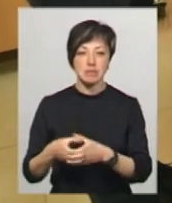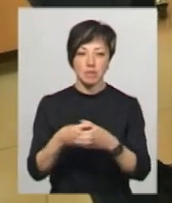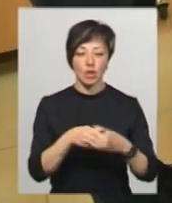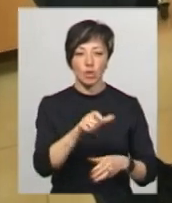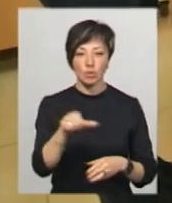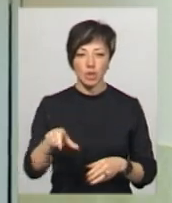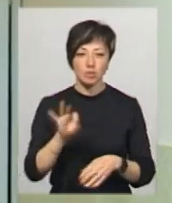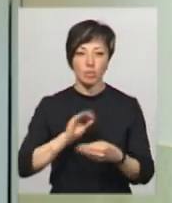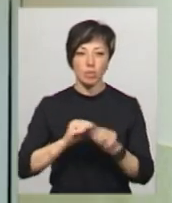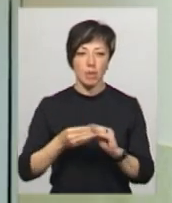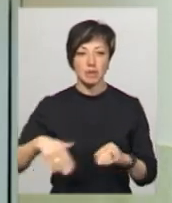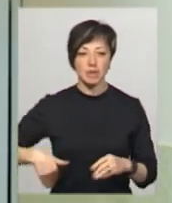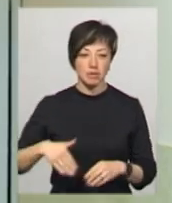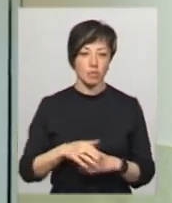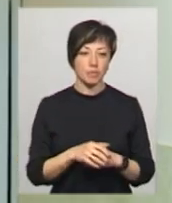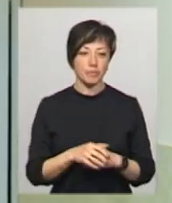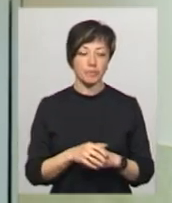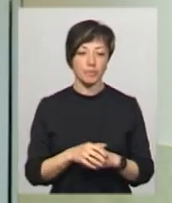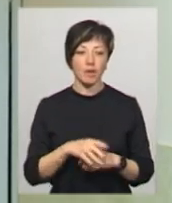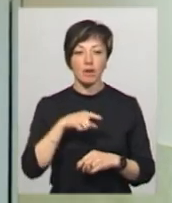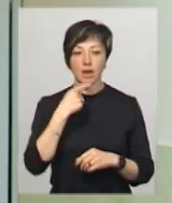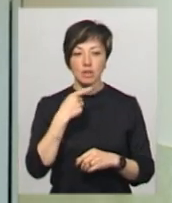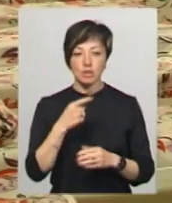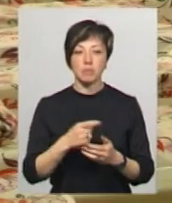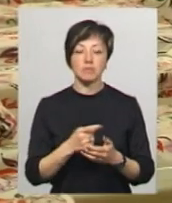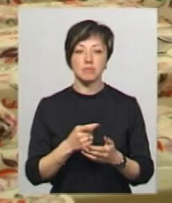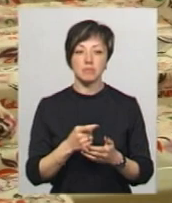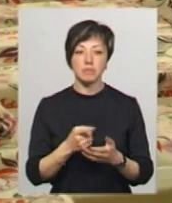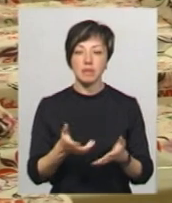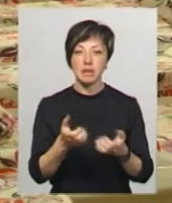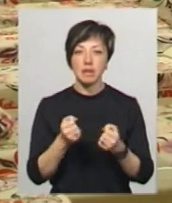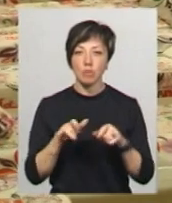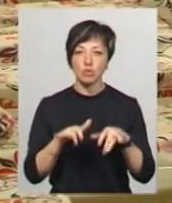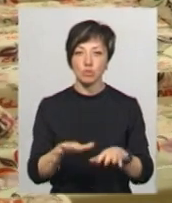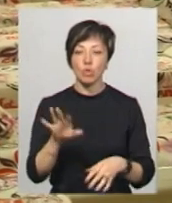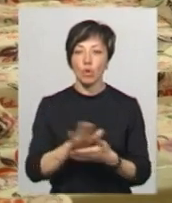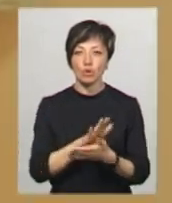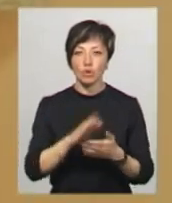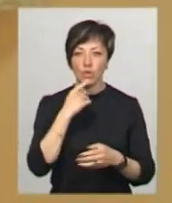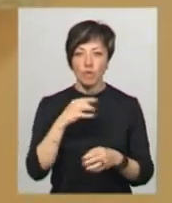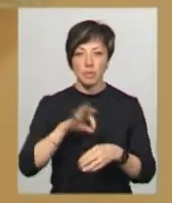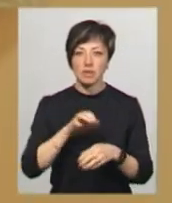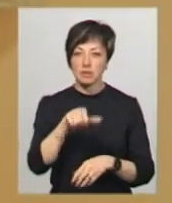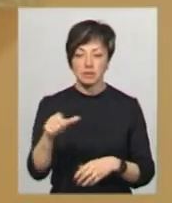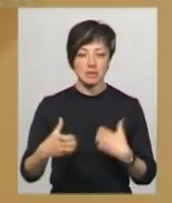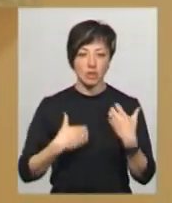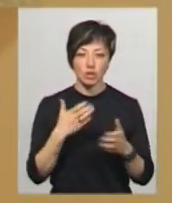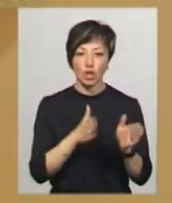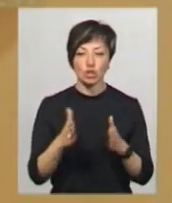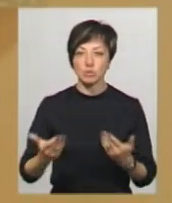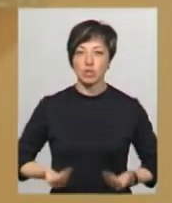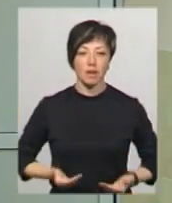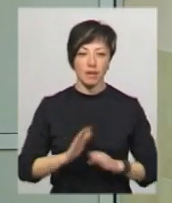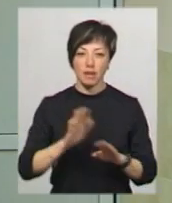людей з вадами нирок» Володимир Гаврилюк. Він каже, прийняття процедури гемодіалізу для пацієнта – це завжди стрес. Режим життя